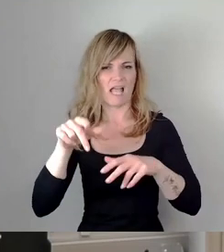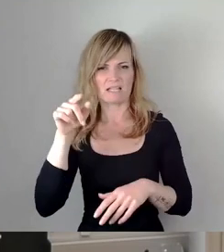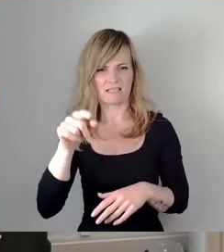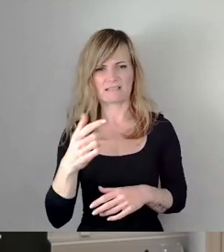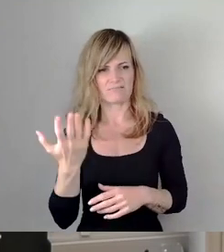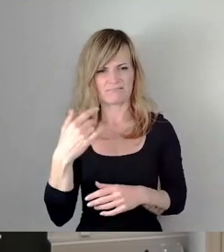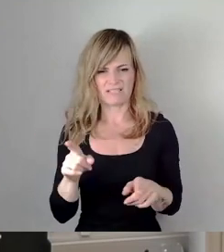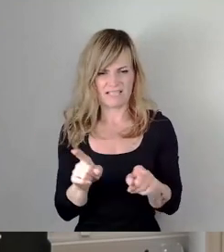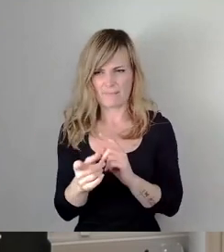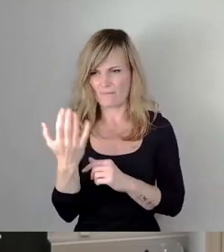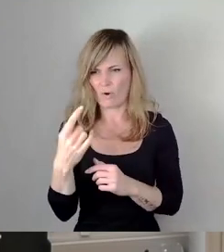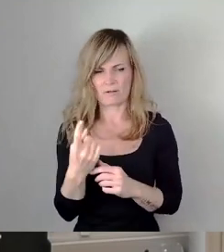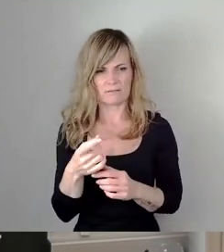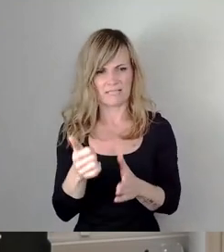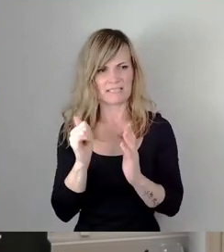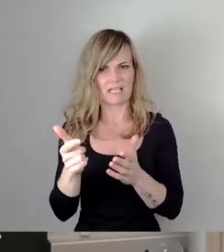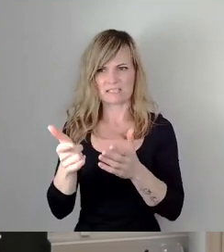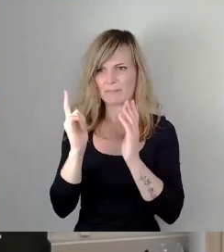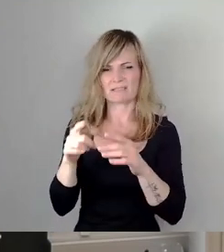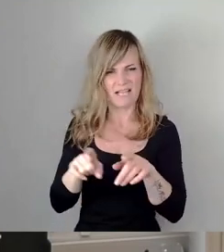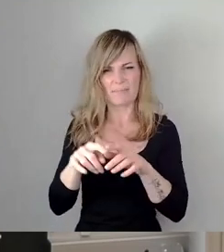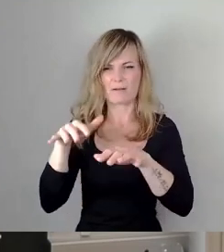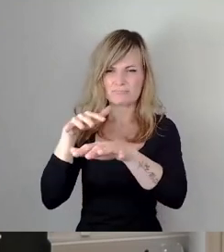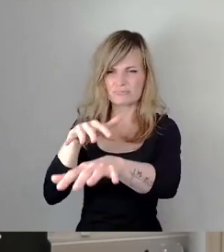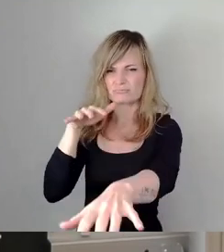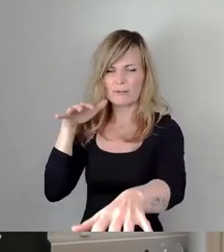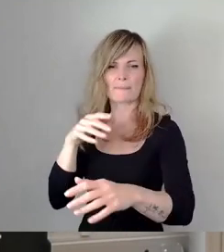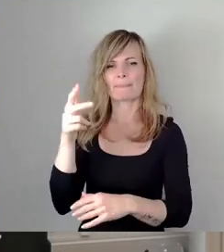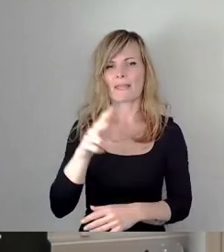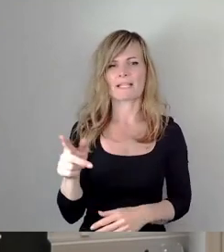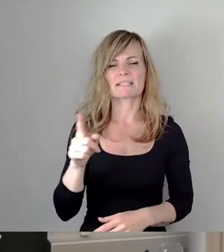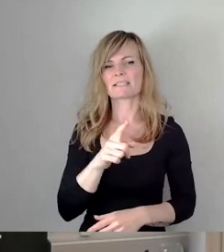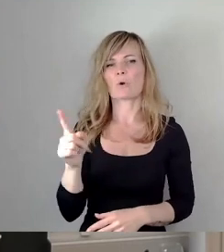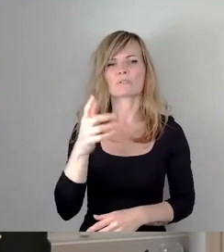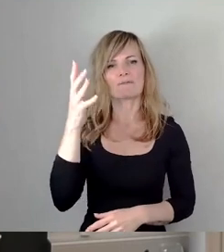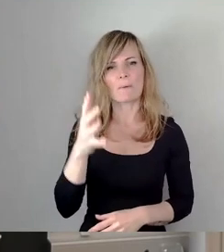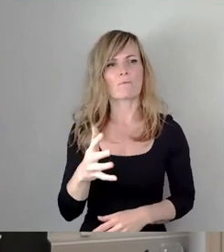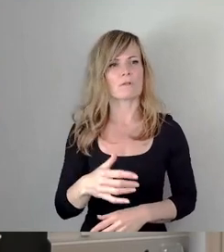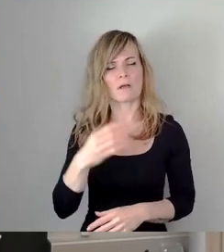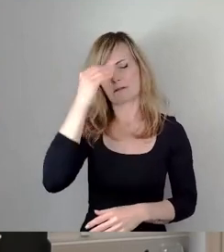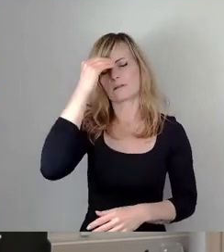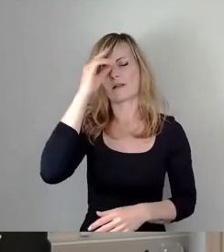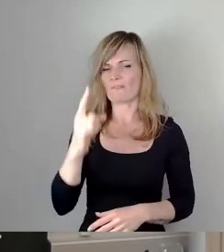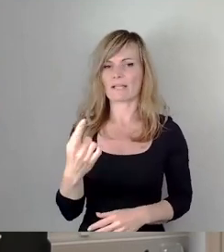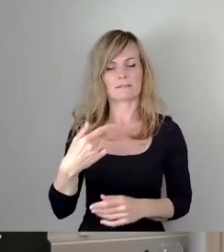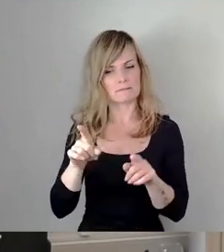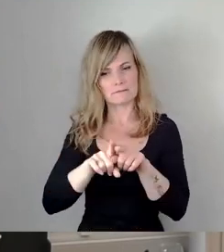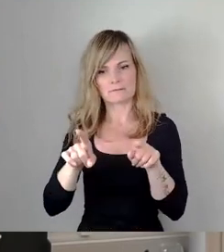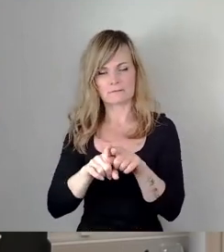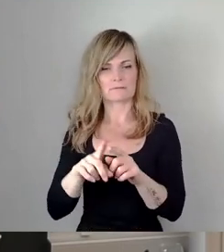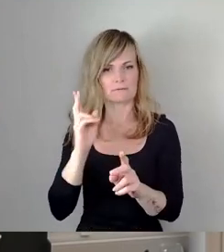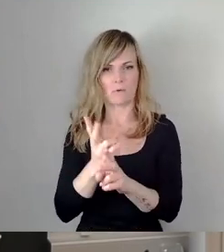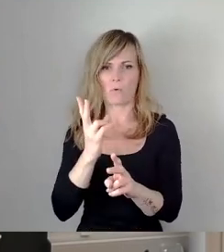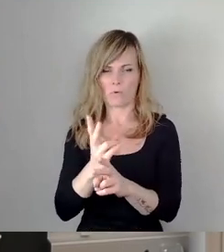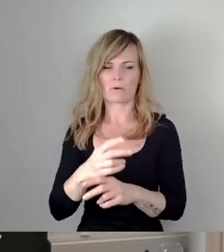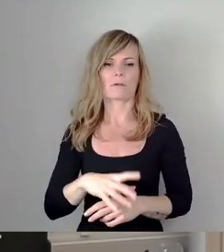Jahren. Und auch die, wir reden dort von 13.500, das habe ich immer noch im Kopf, und das hat sich nie geändert. So, und jetzt reden wir, kommen wir mal